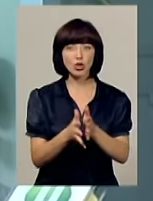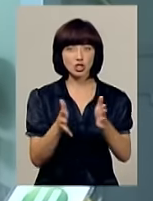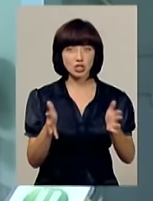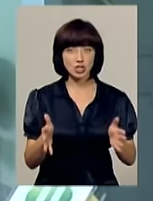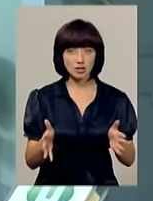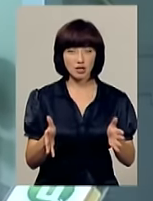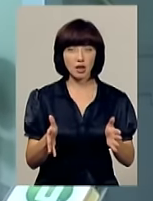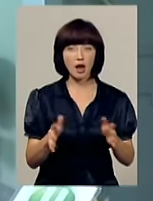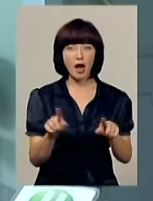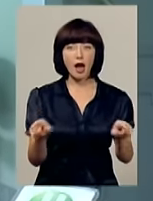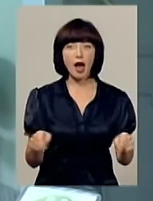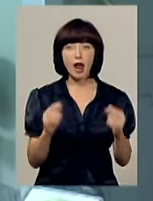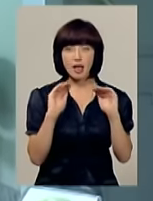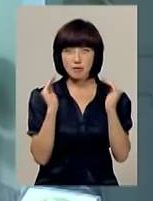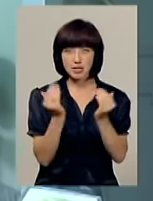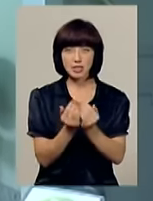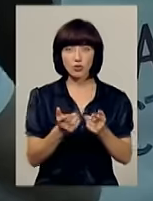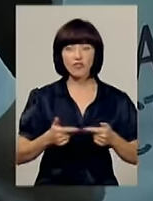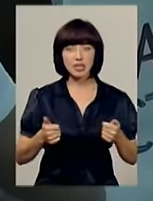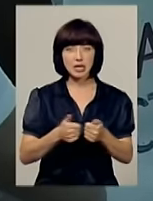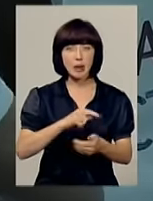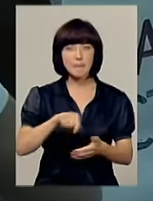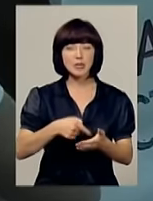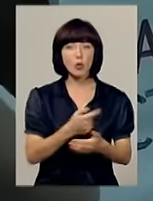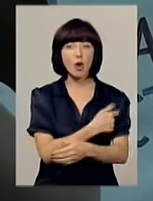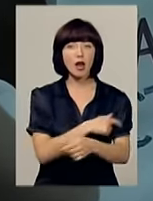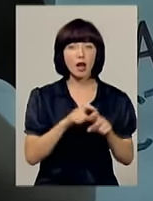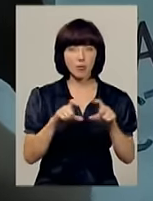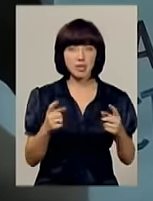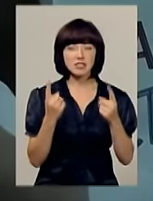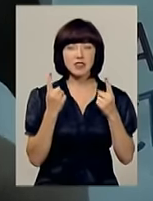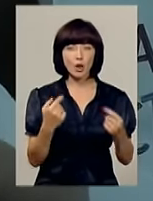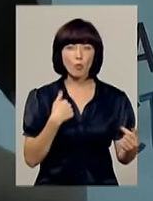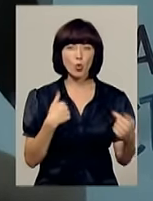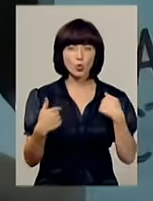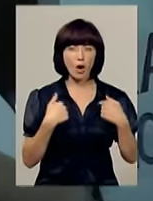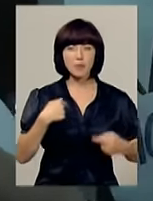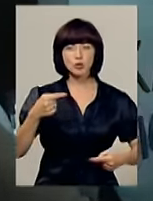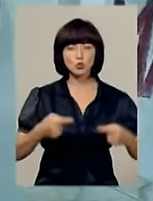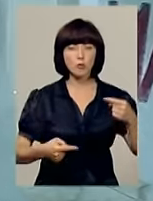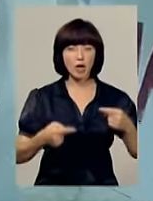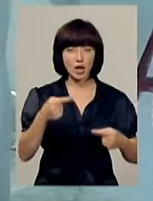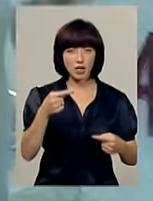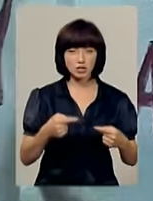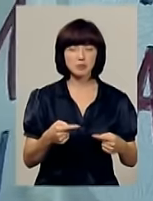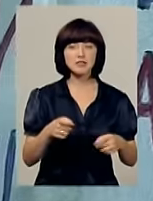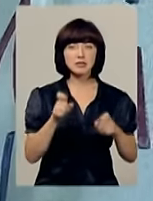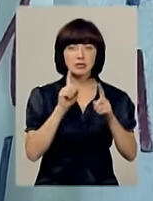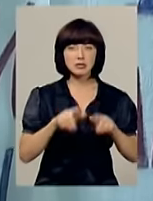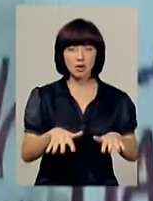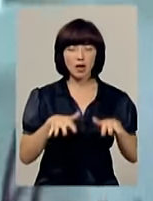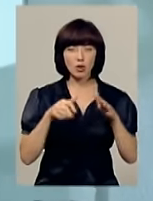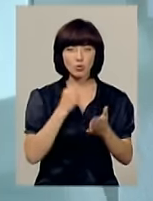реанімаційного відділення міської лікарні. Із великими потугами та тривалими суперечками в кулуарах і сесійній залі